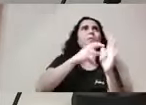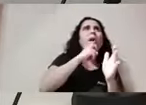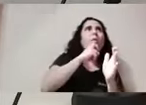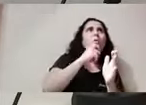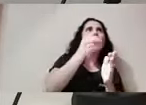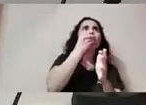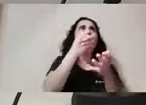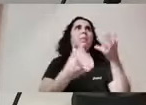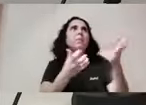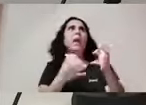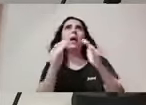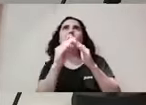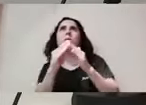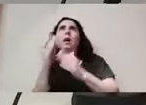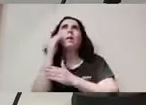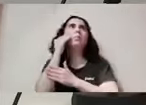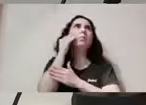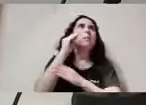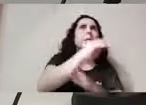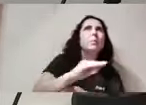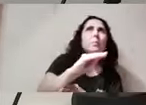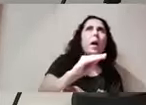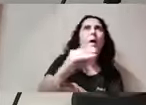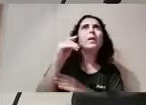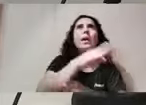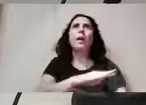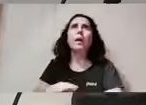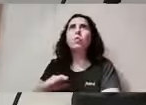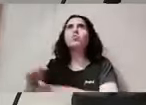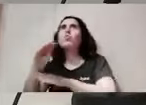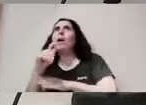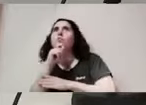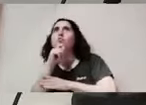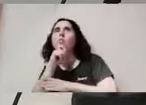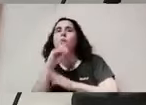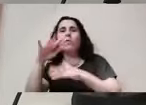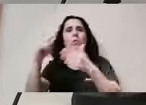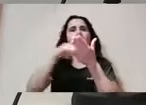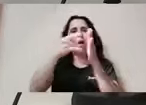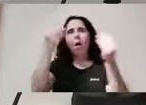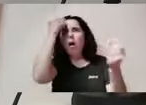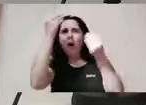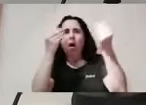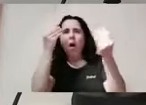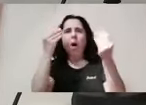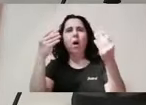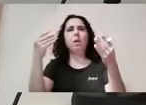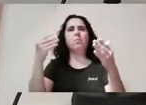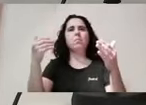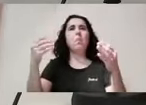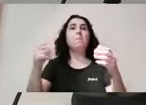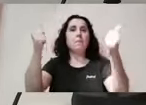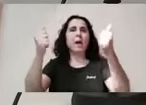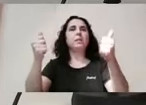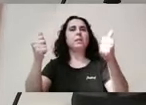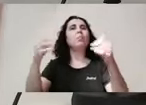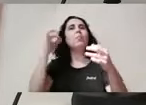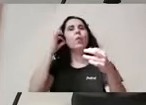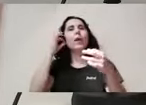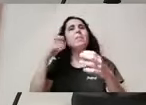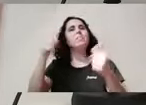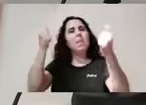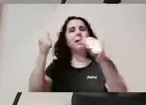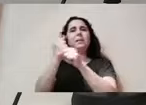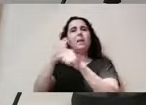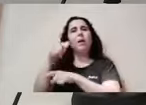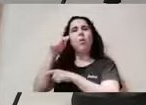planificació de fer de dur endavant aquestes diferents tasques encara segueix sent